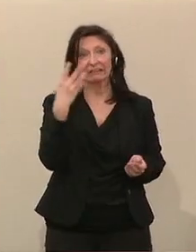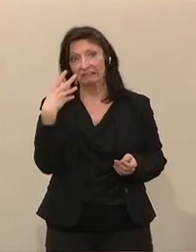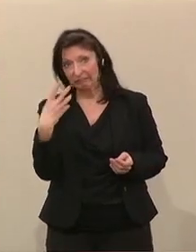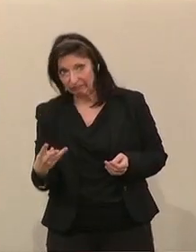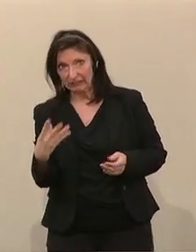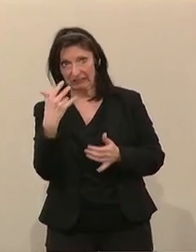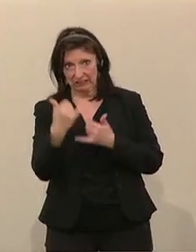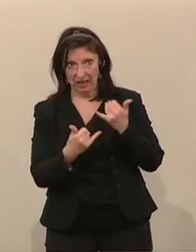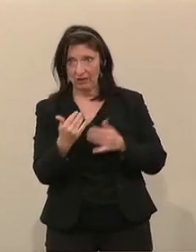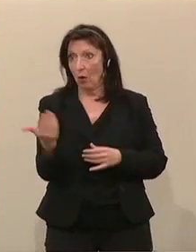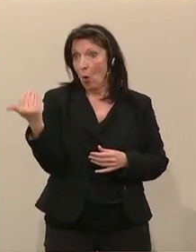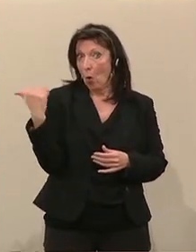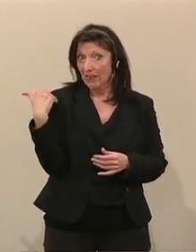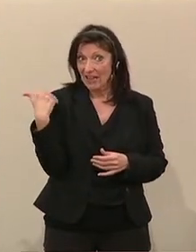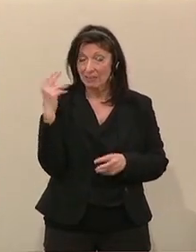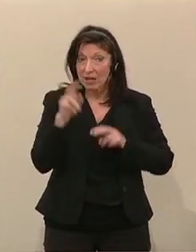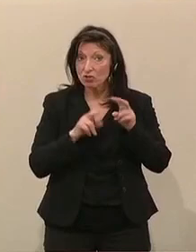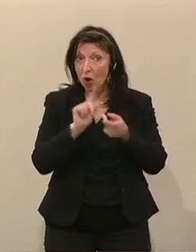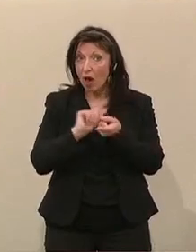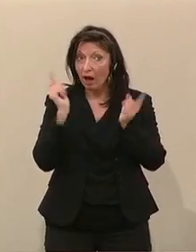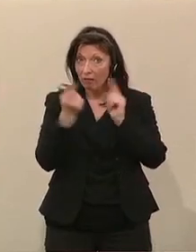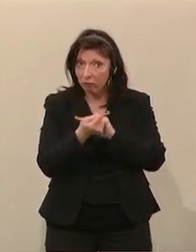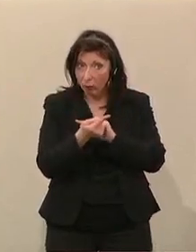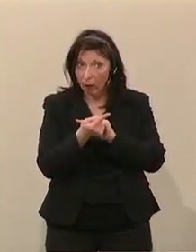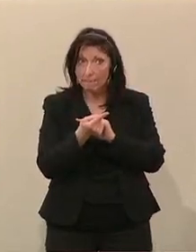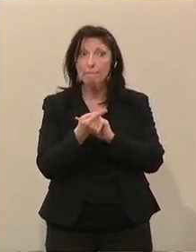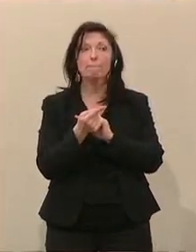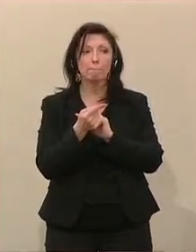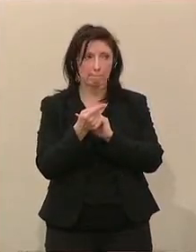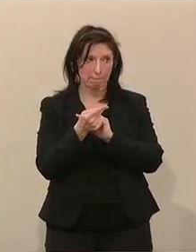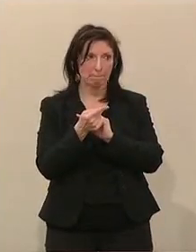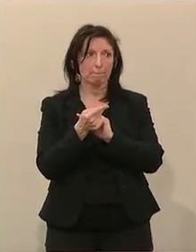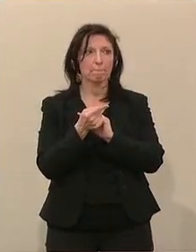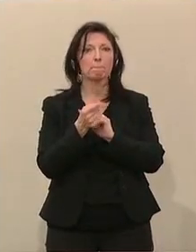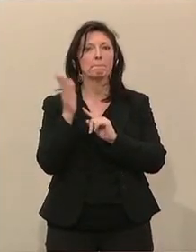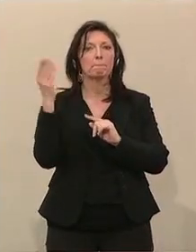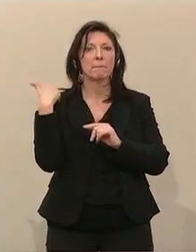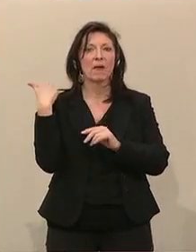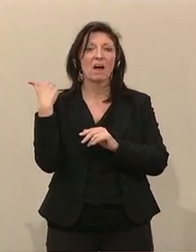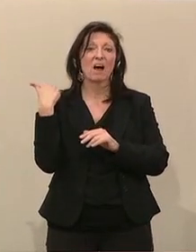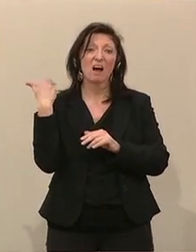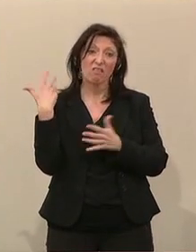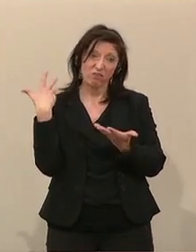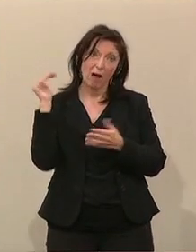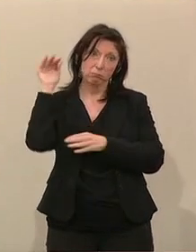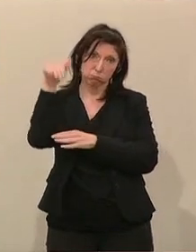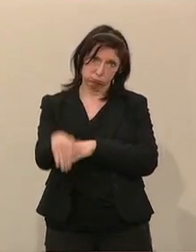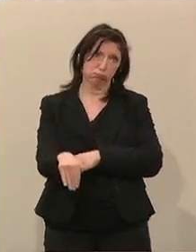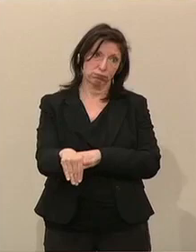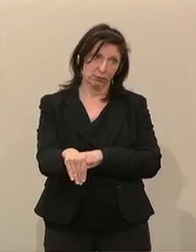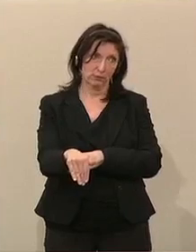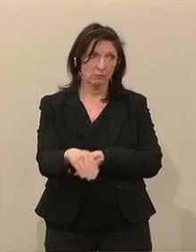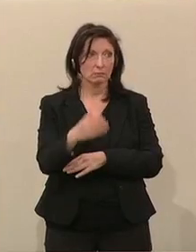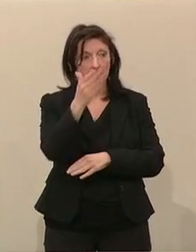und mit der letzten Steuerreform haben wir hier eine massive Verschlechterung bekommen. Und wenn Sie sich das